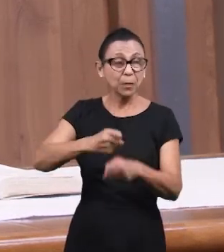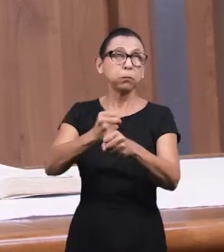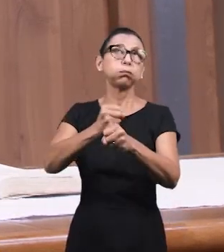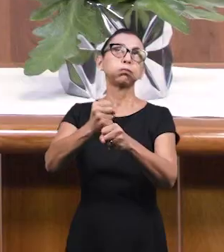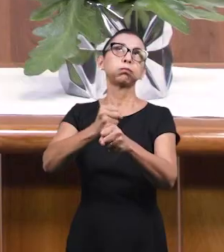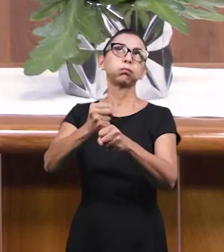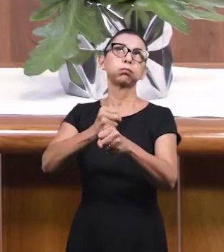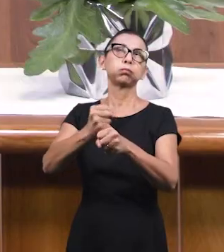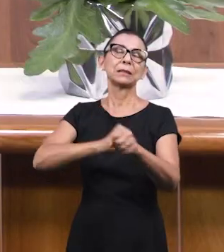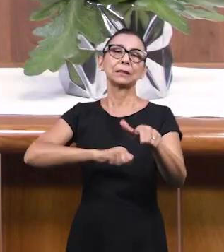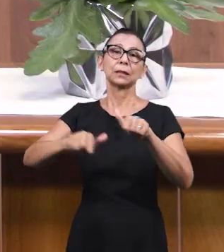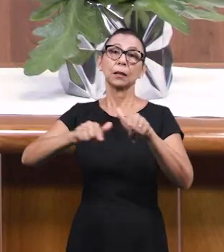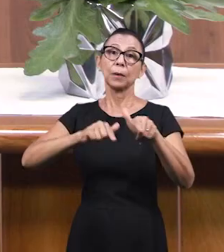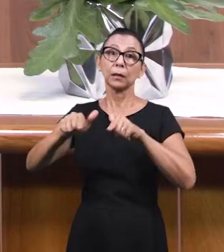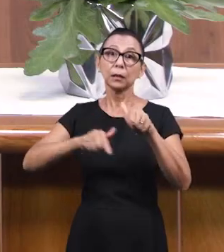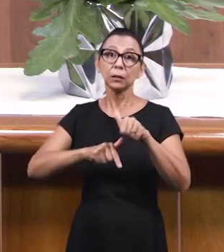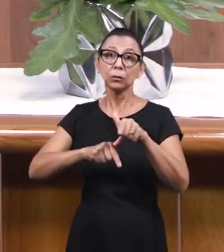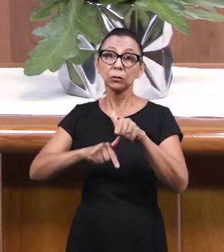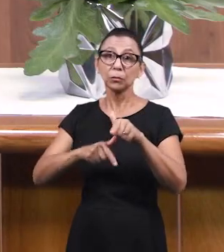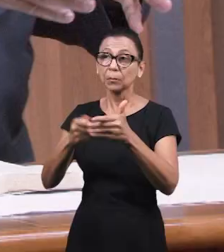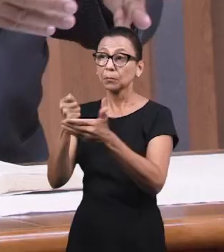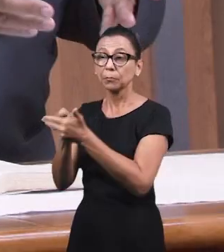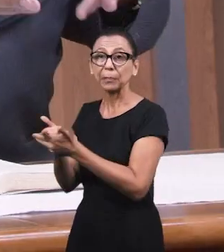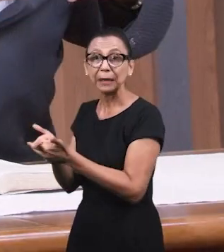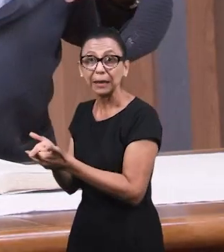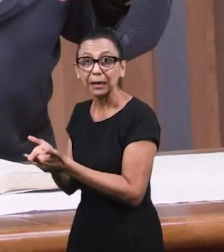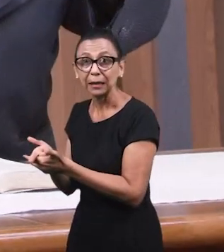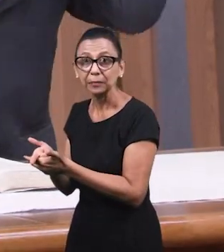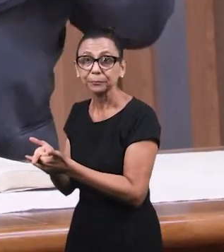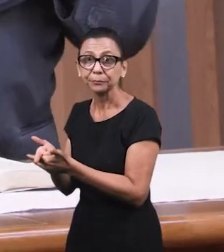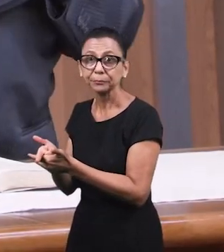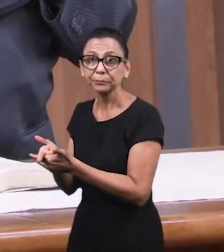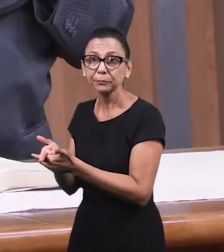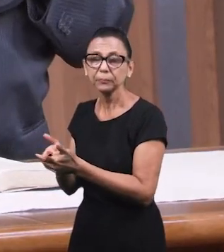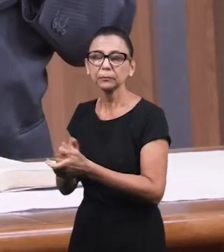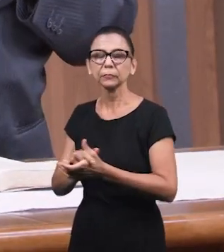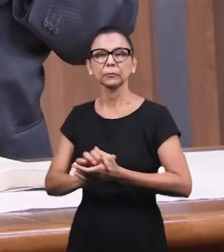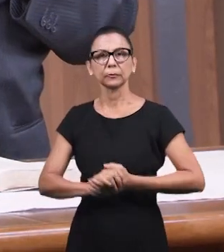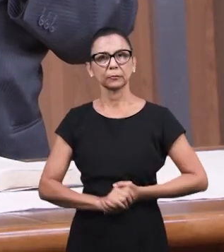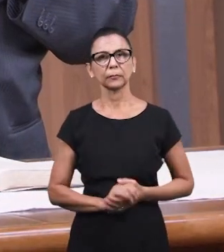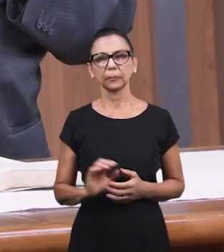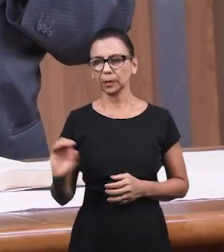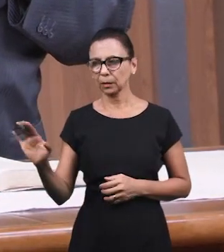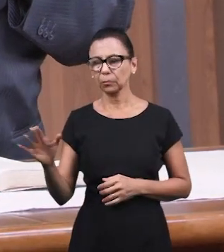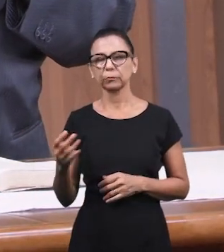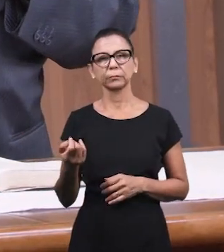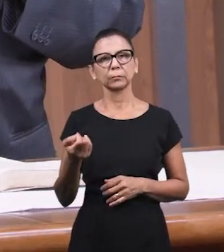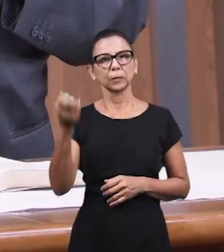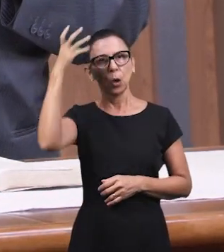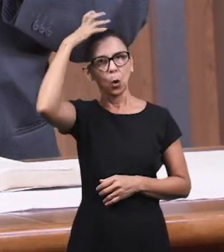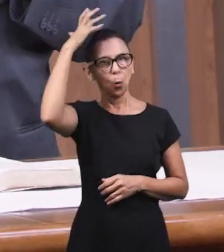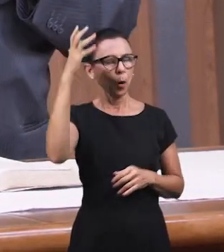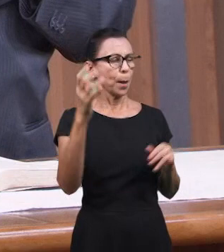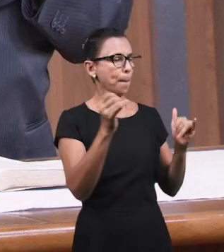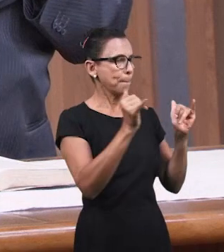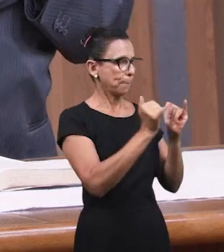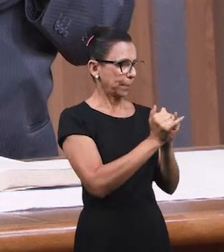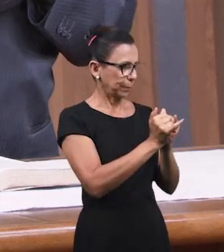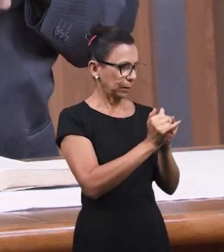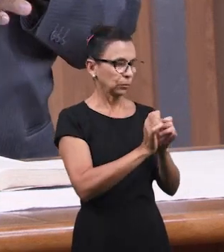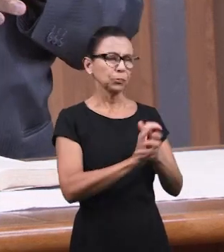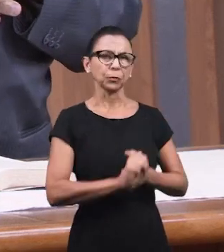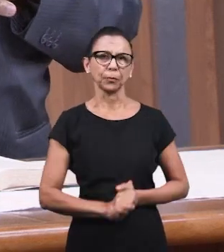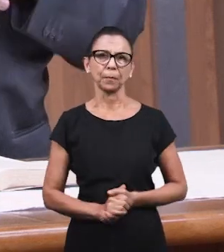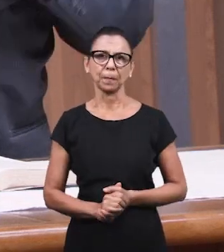лет работы, чтобы ему заплатить. И Он пришел, чтобы Он простил его.